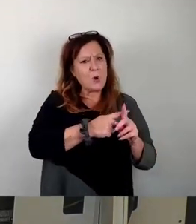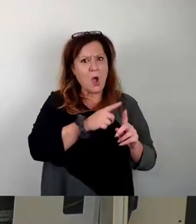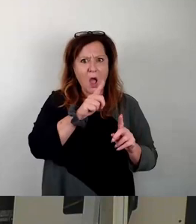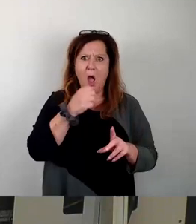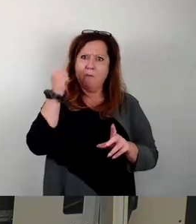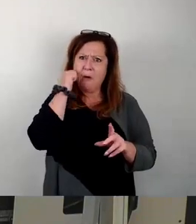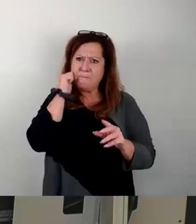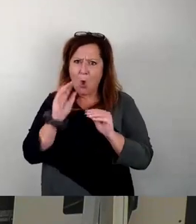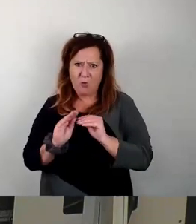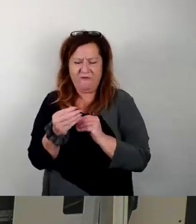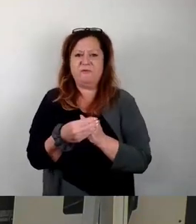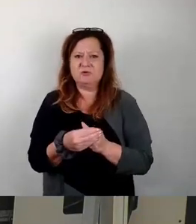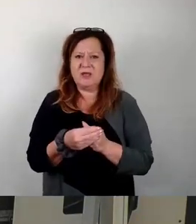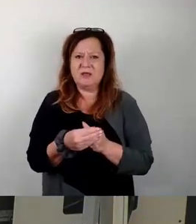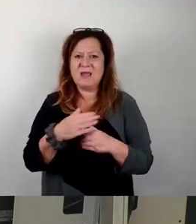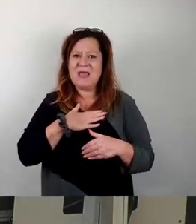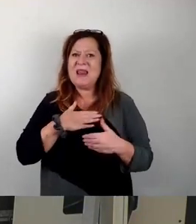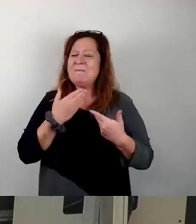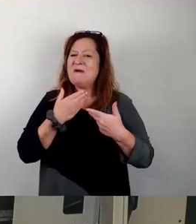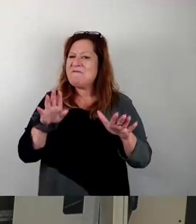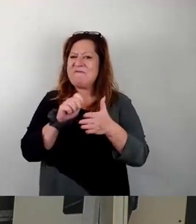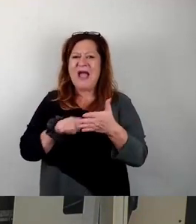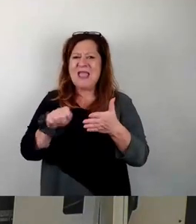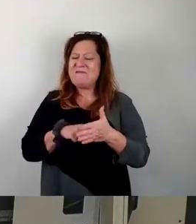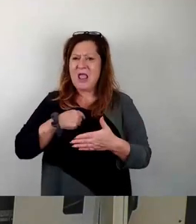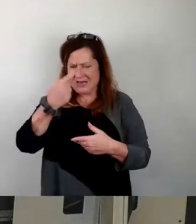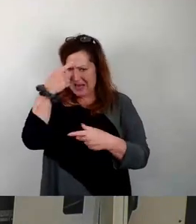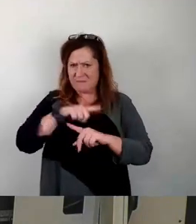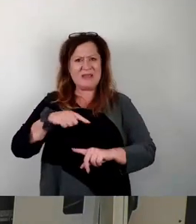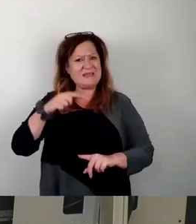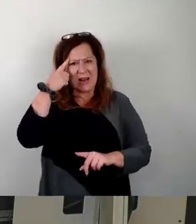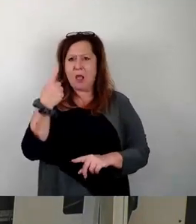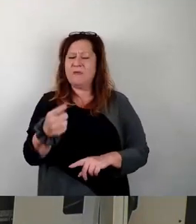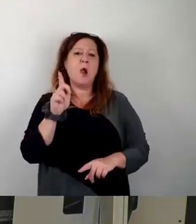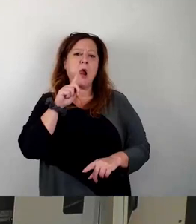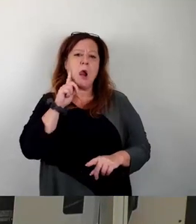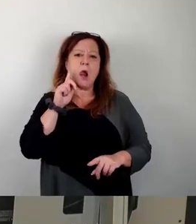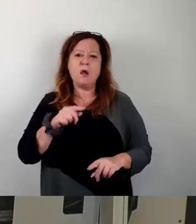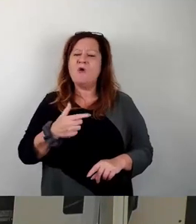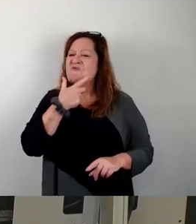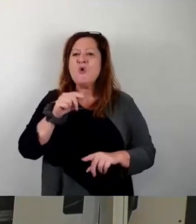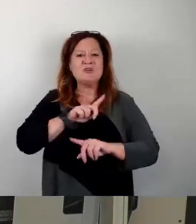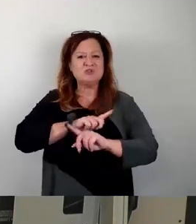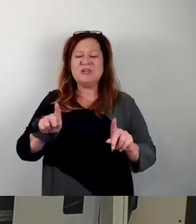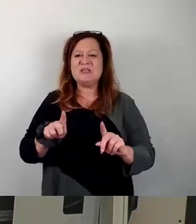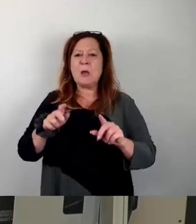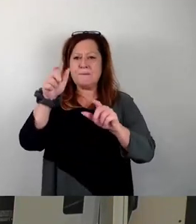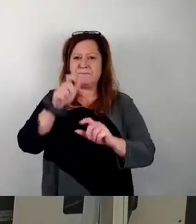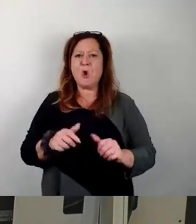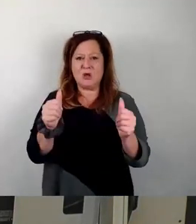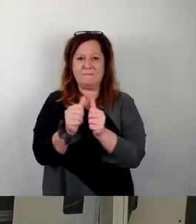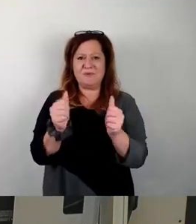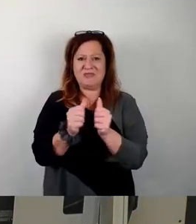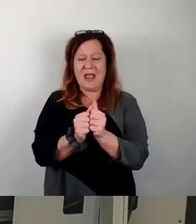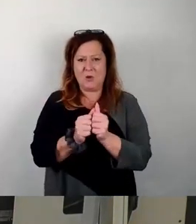Wähler, ich glaube Ihnen nicht. Ich glaube, Sie lügen. Sie wollen nicht die Bürgerbeteiligung, Sie wollen etwas anderes und da komme ich gleich